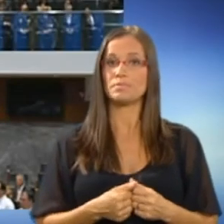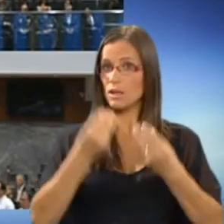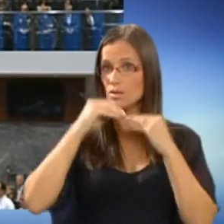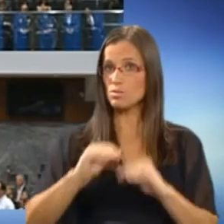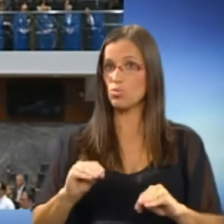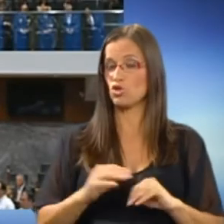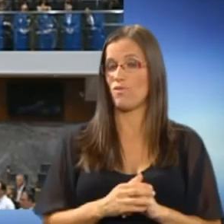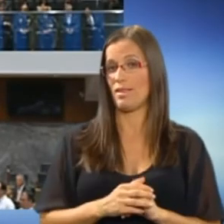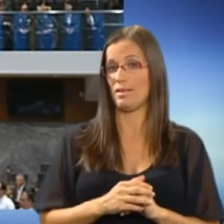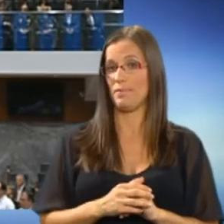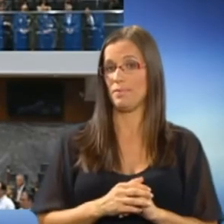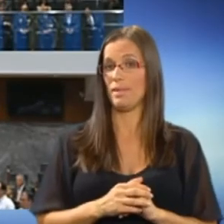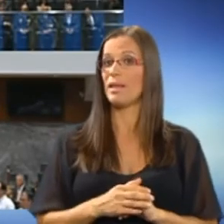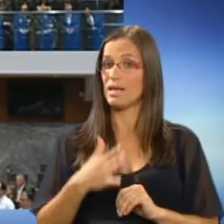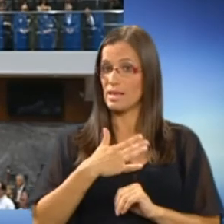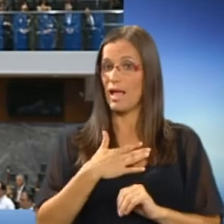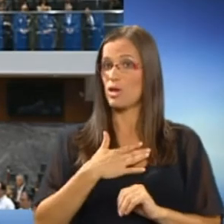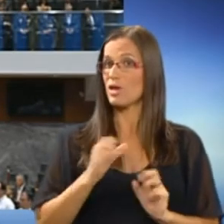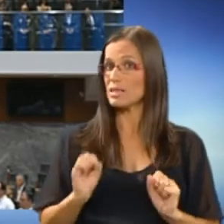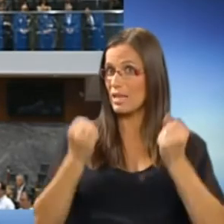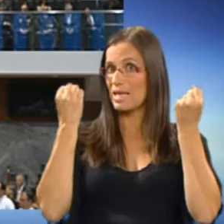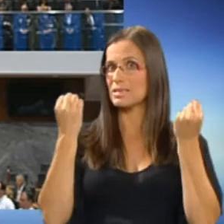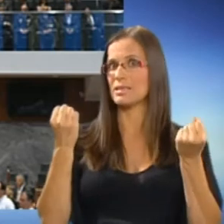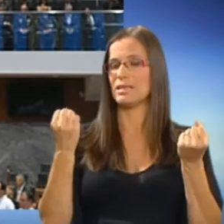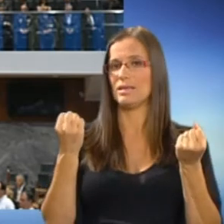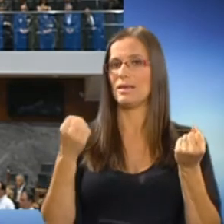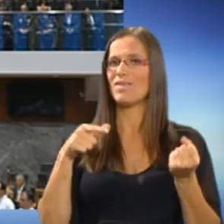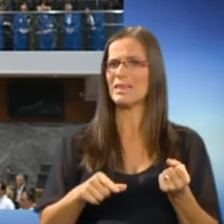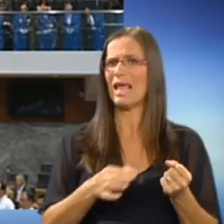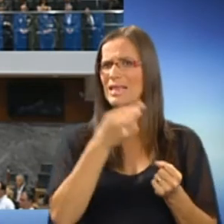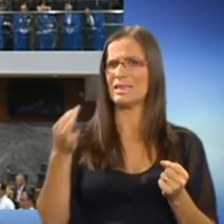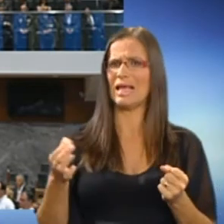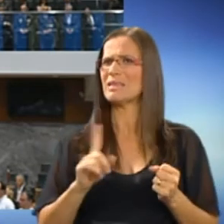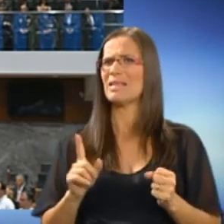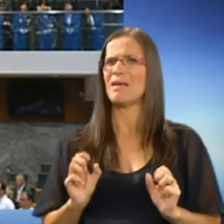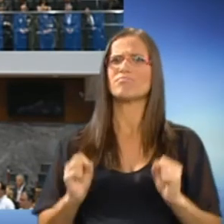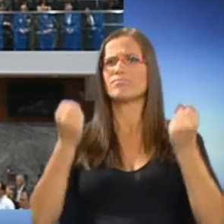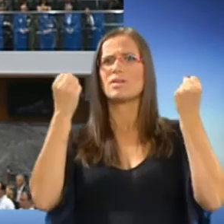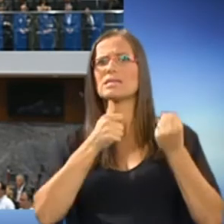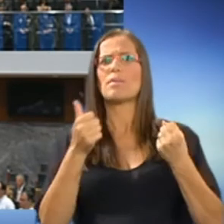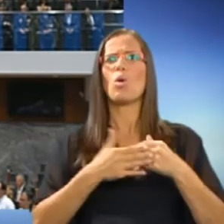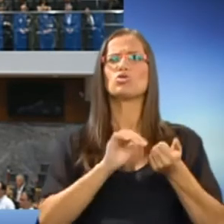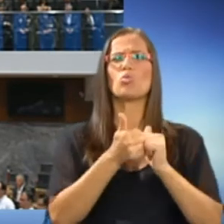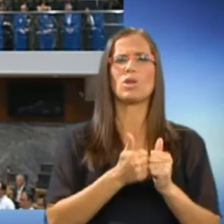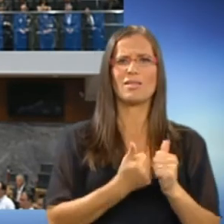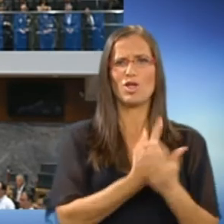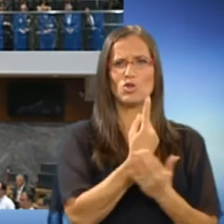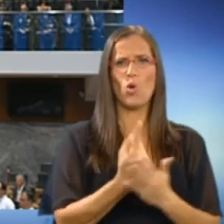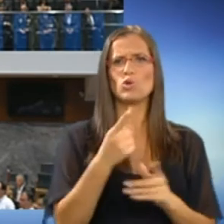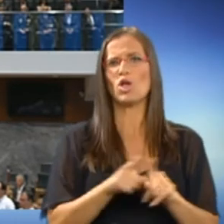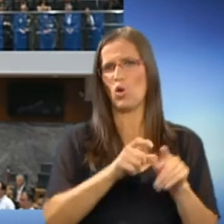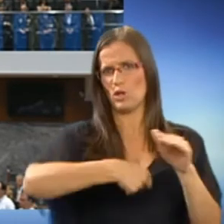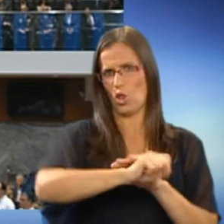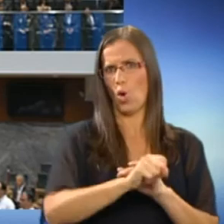Spoštovani, naj se naše strasti v teh dneh ne razgrevajo zgolj ob športnih dogodkih, kot je